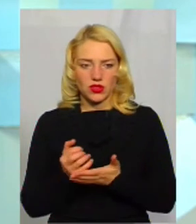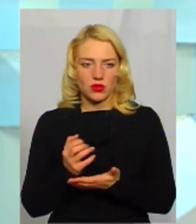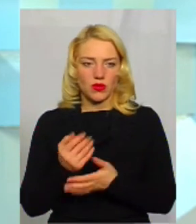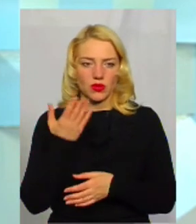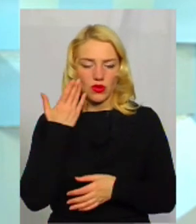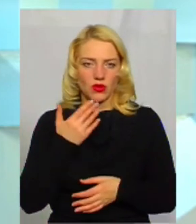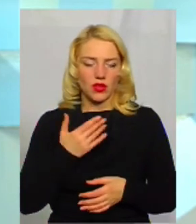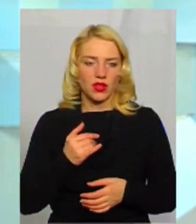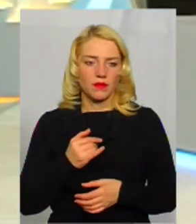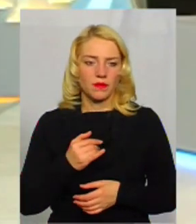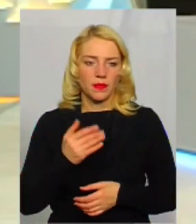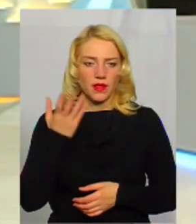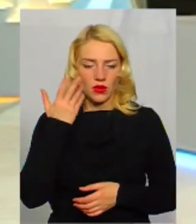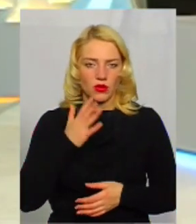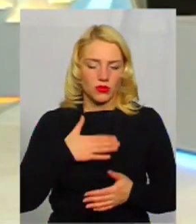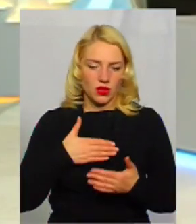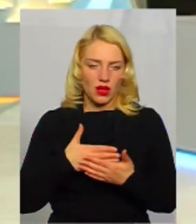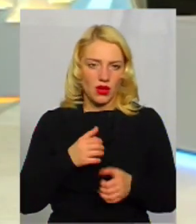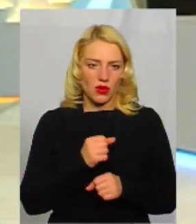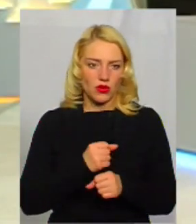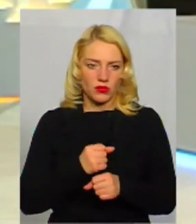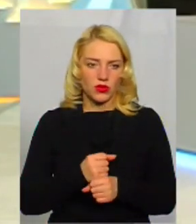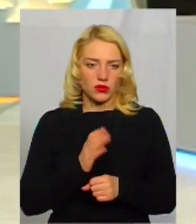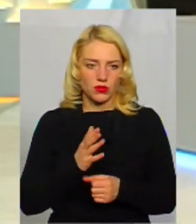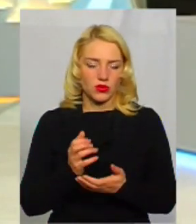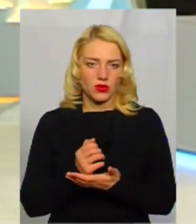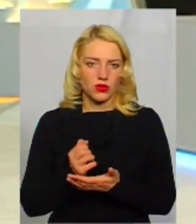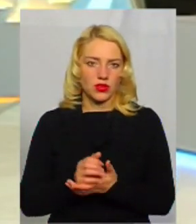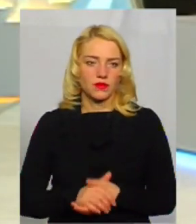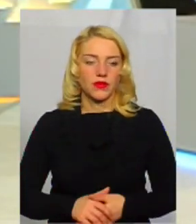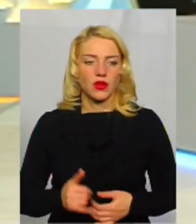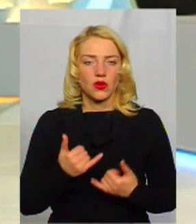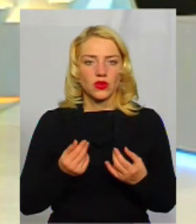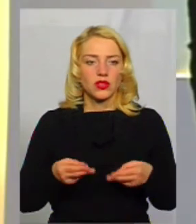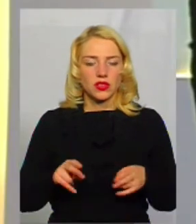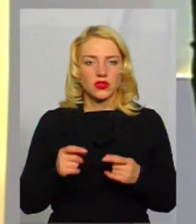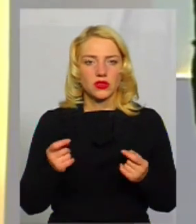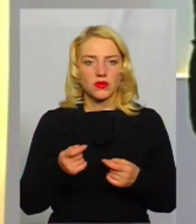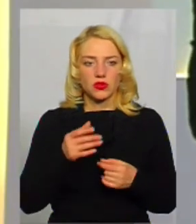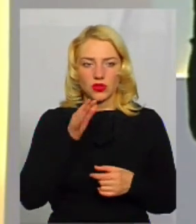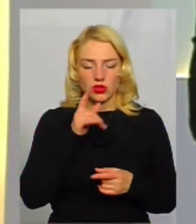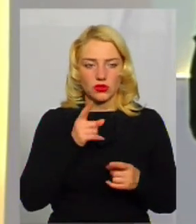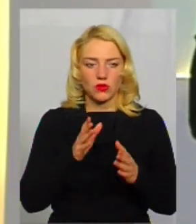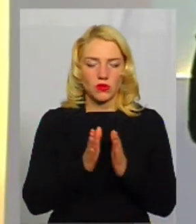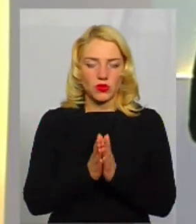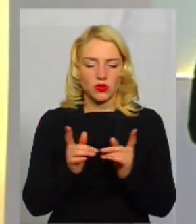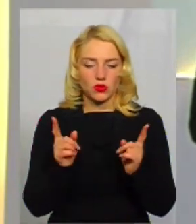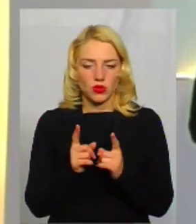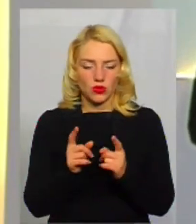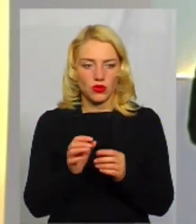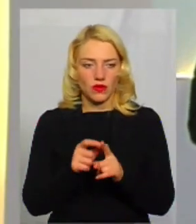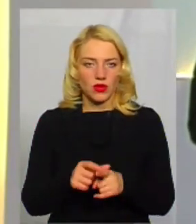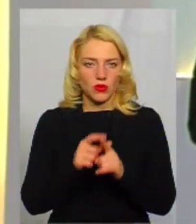інтенсивно буде робота така і будуть хворі. У нас залежило, що зовсім мало часу, тому я попрошую вас дуже коротко